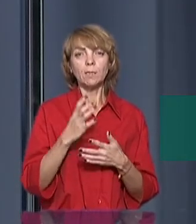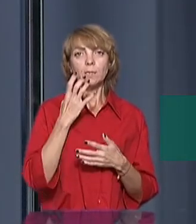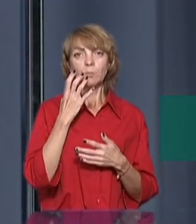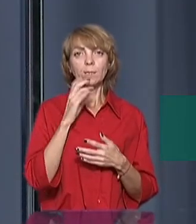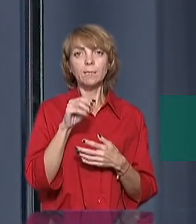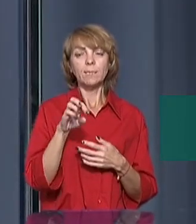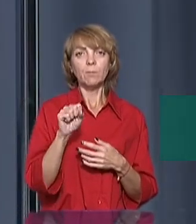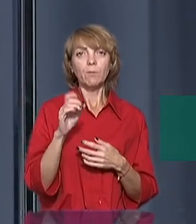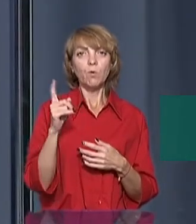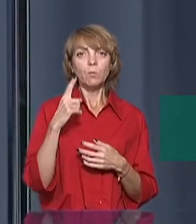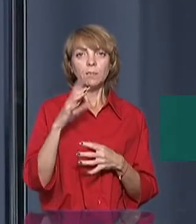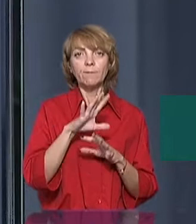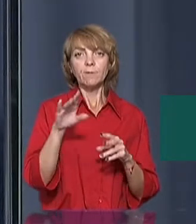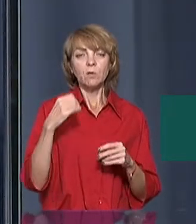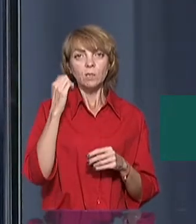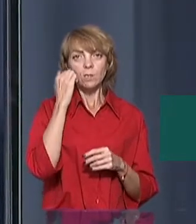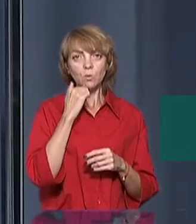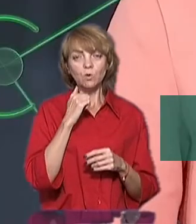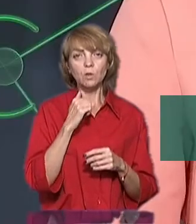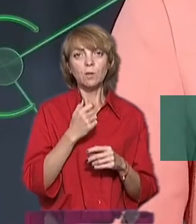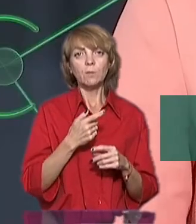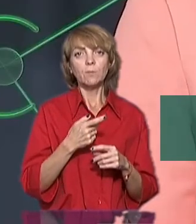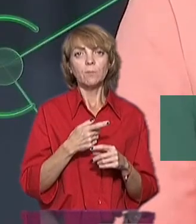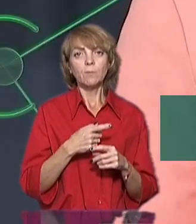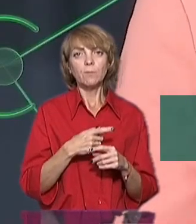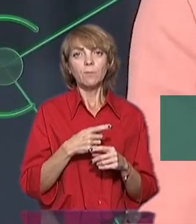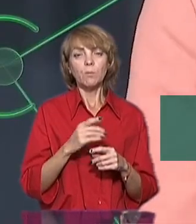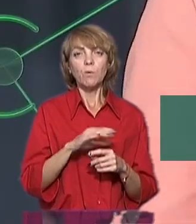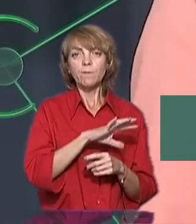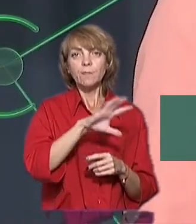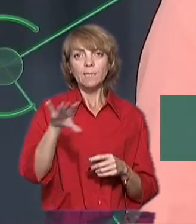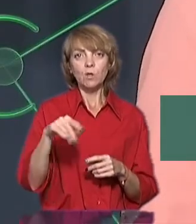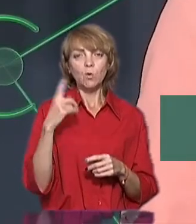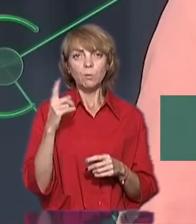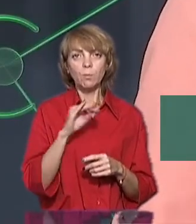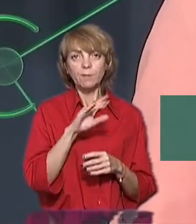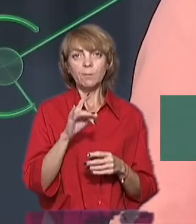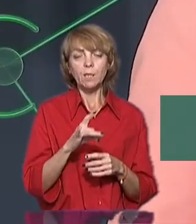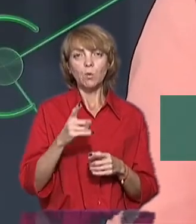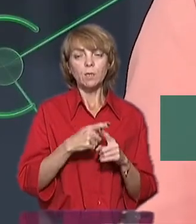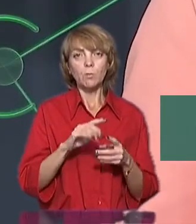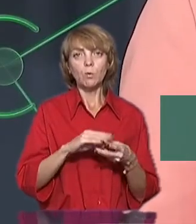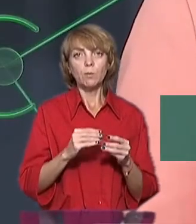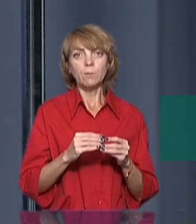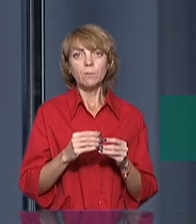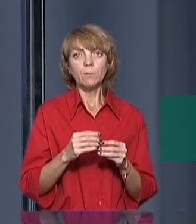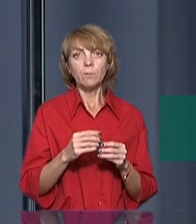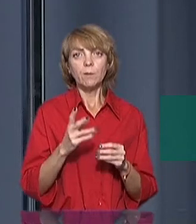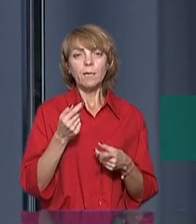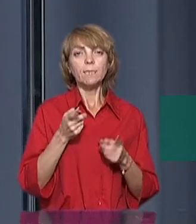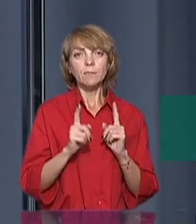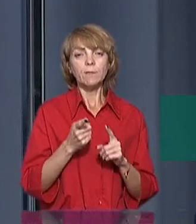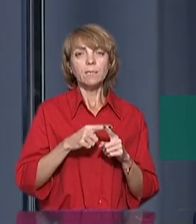Теплосистема в області вся ізношена, У всій області, по всіх регіонах така проблема? Ну, це проблема по всій області,